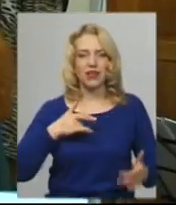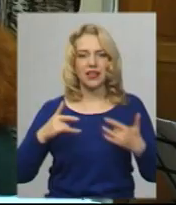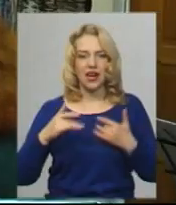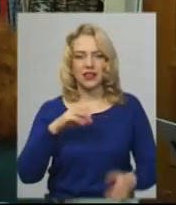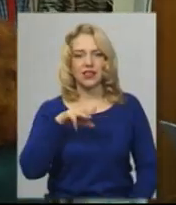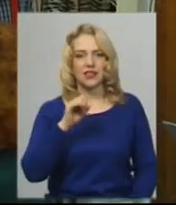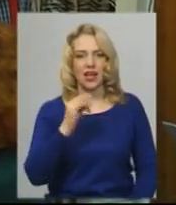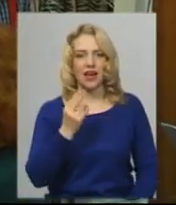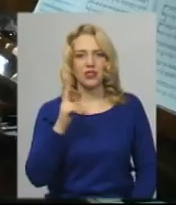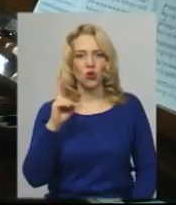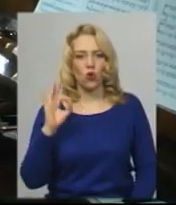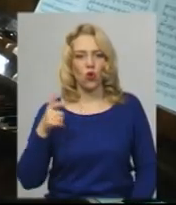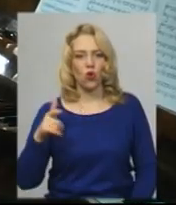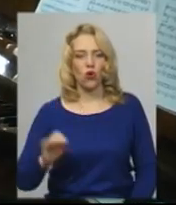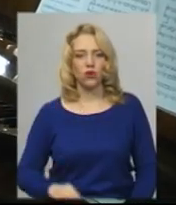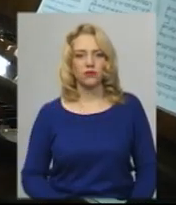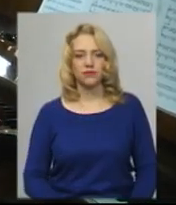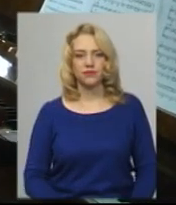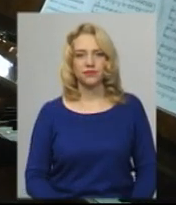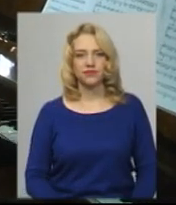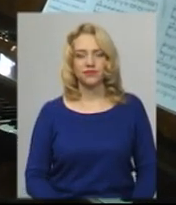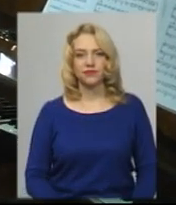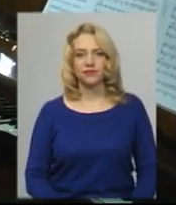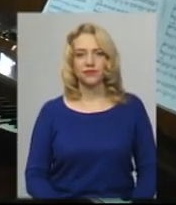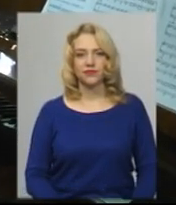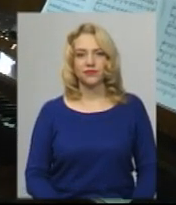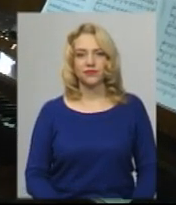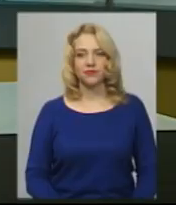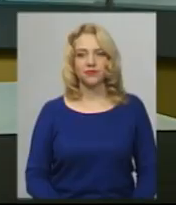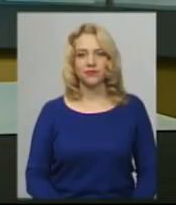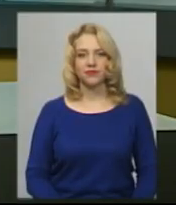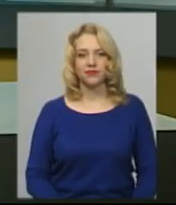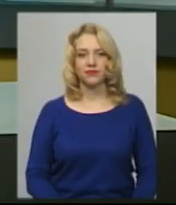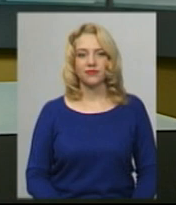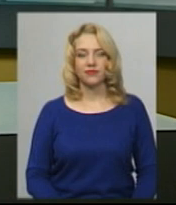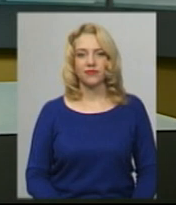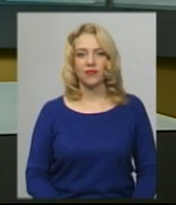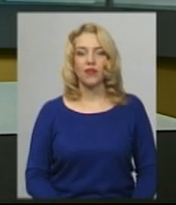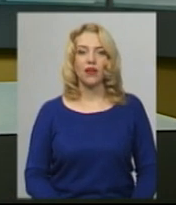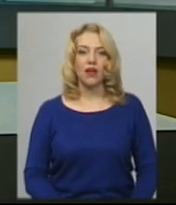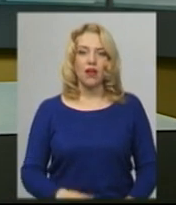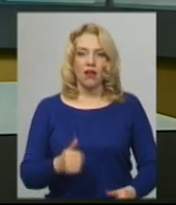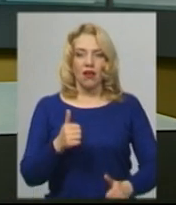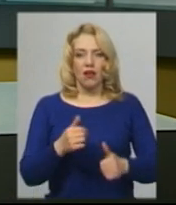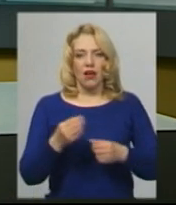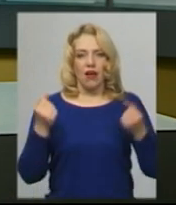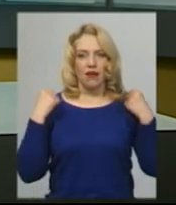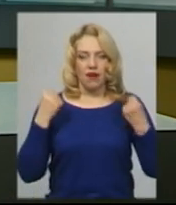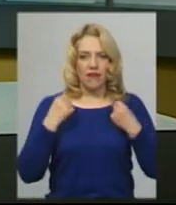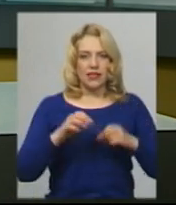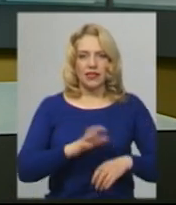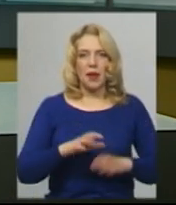Михайла Старицького. Тетяна Ворожцова, Іван Мовчан. Новини на Суспільному. Хмельницький. Гравець баскетбольної команди